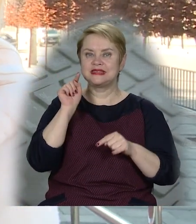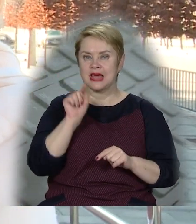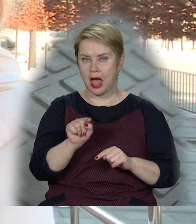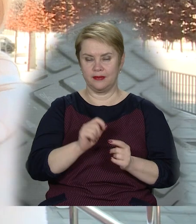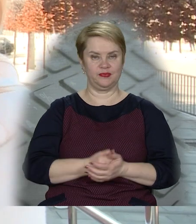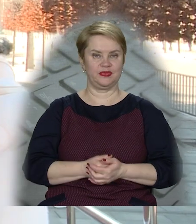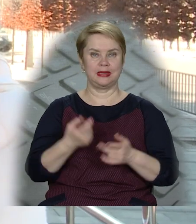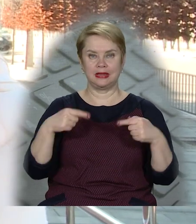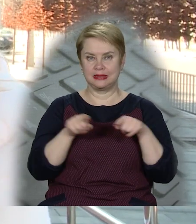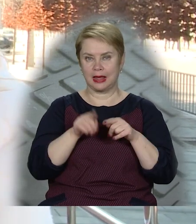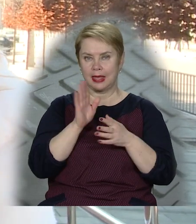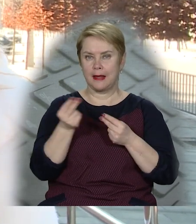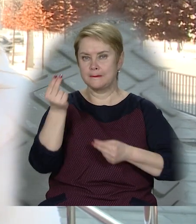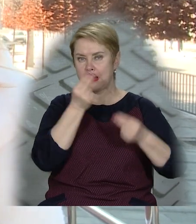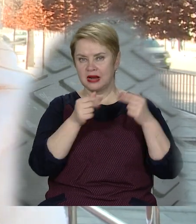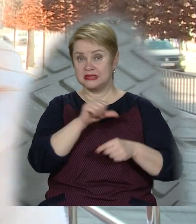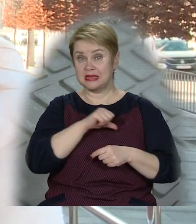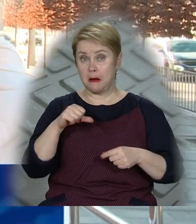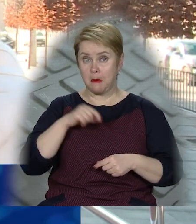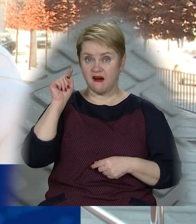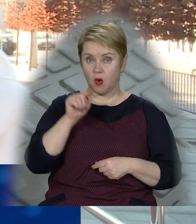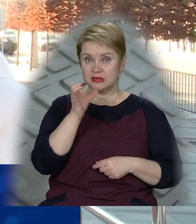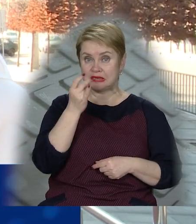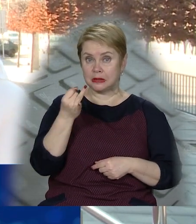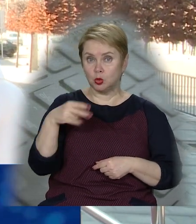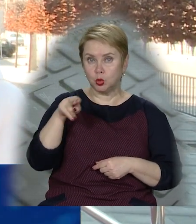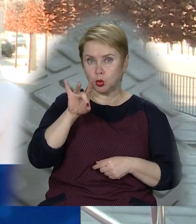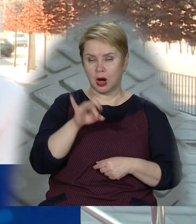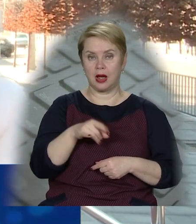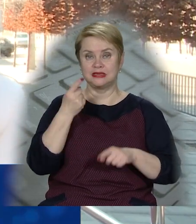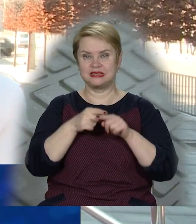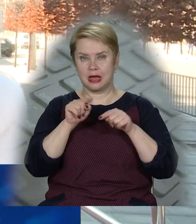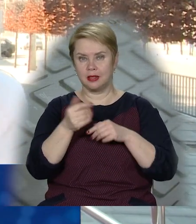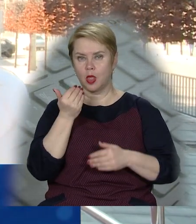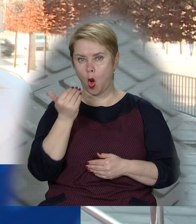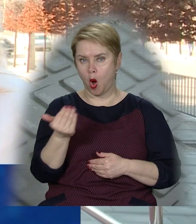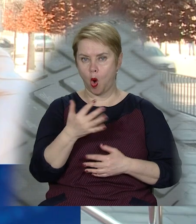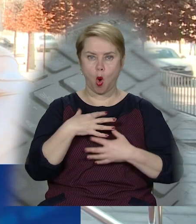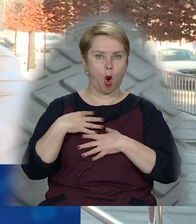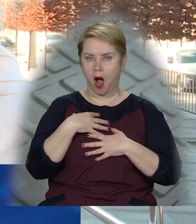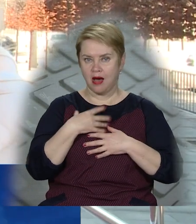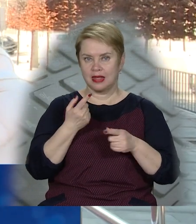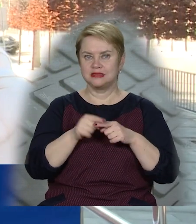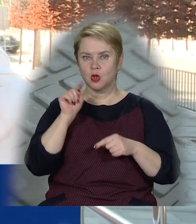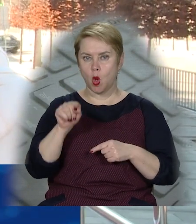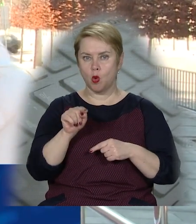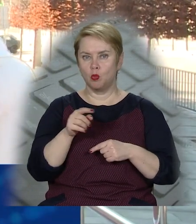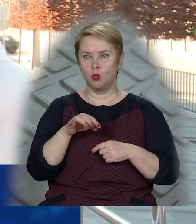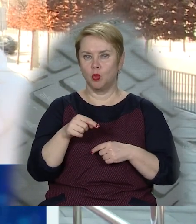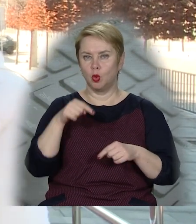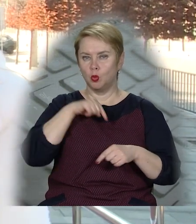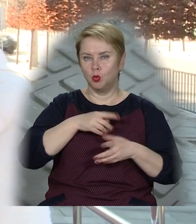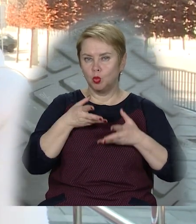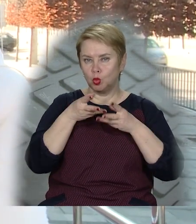такий є малюнок самого Сідура, де Юлія – це його кохана, це його муза.